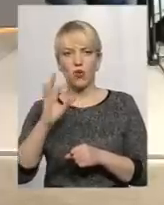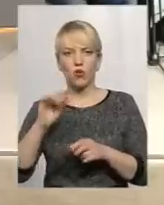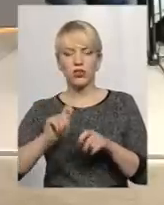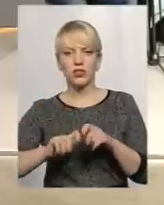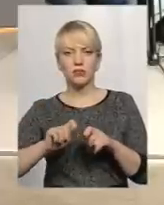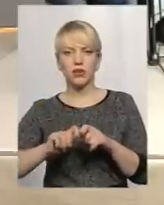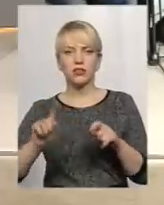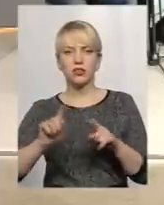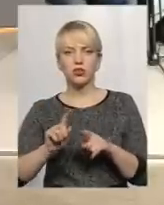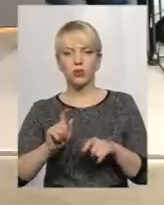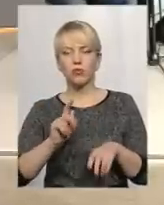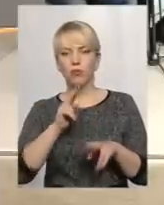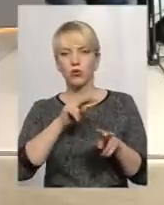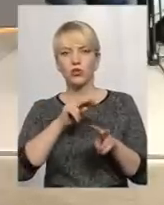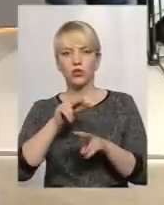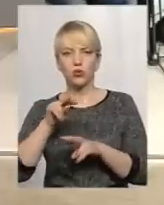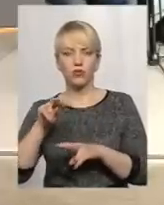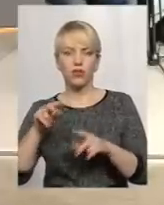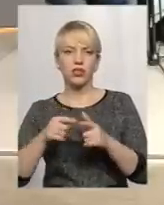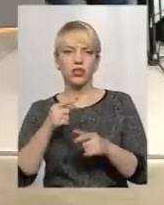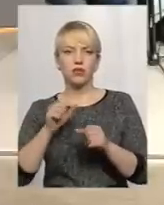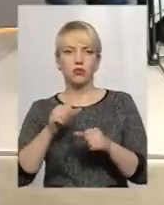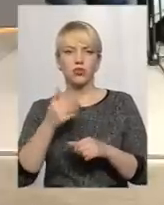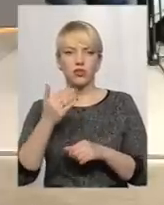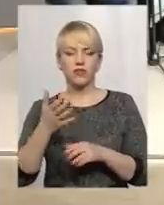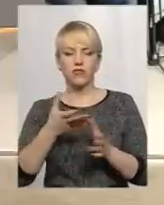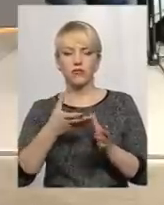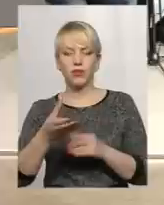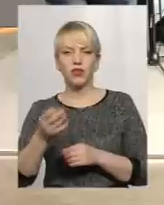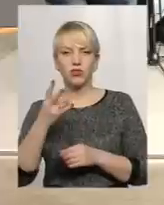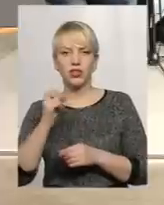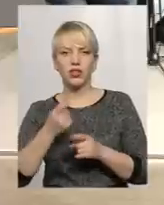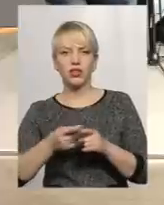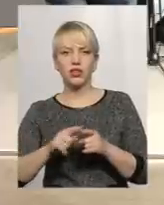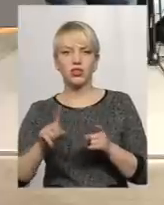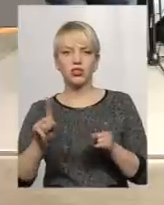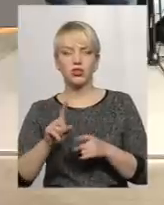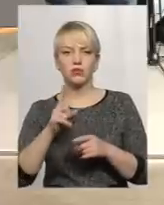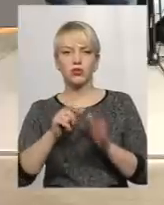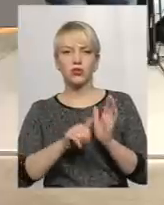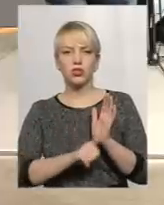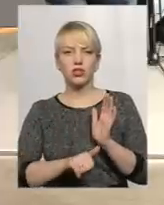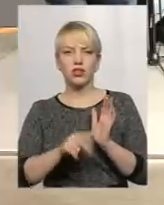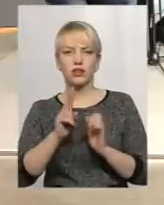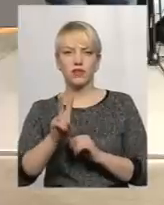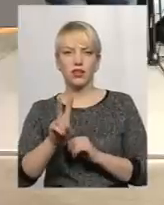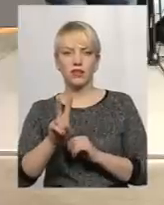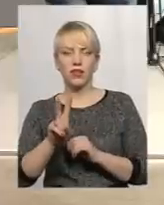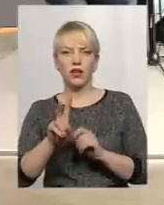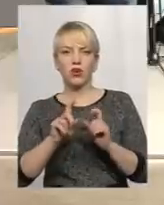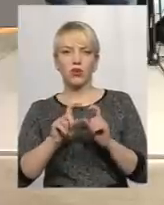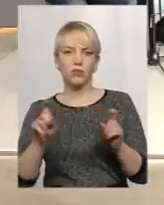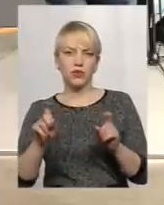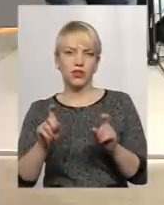аби прослідкувати? Чи можете ви вплинути на те, аби ті 162 об'єкти